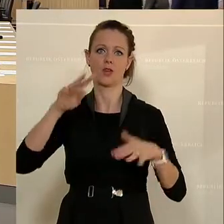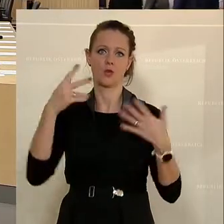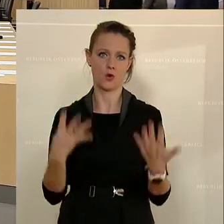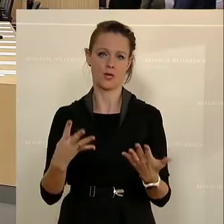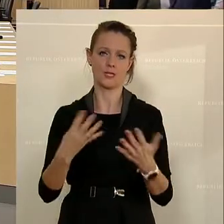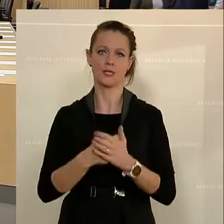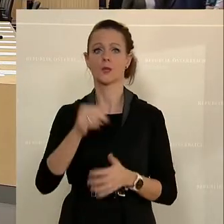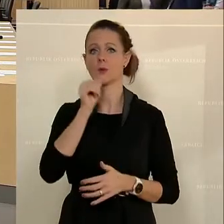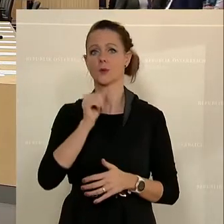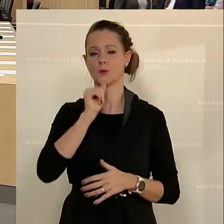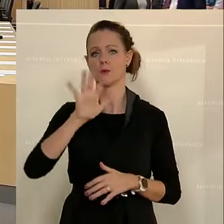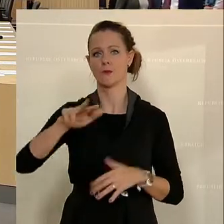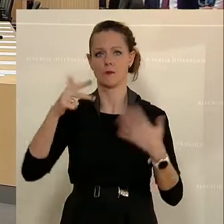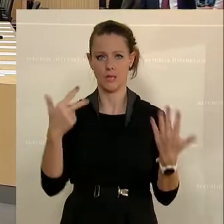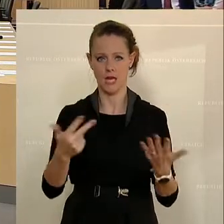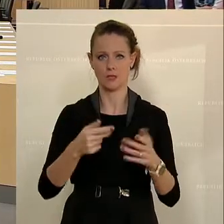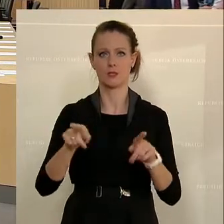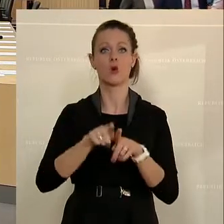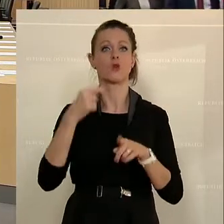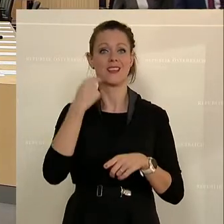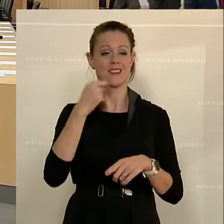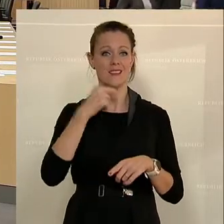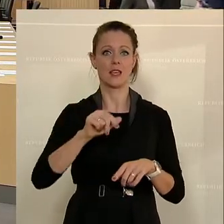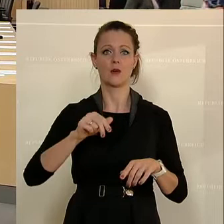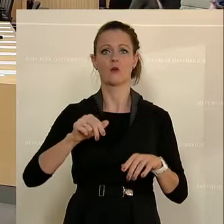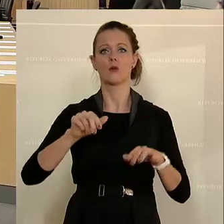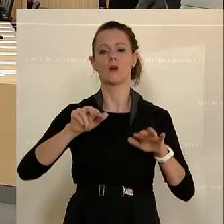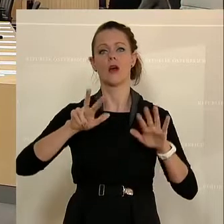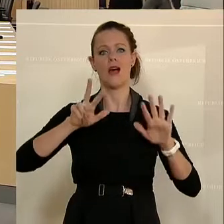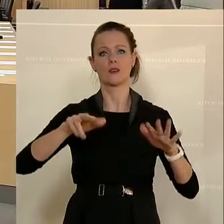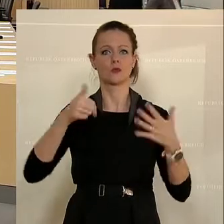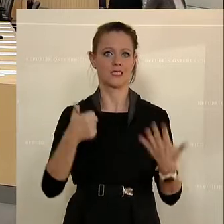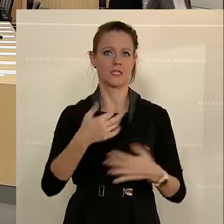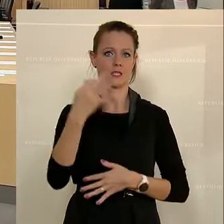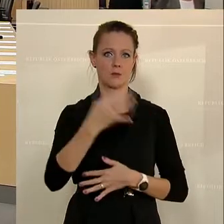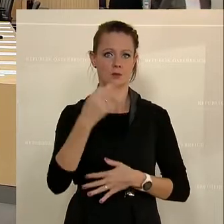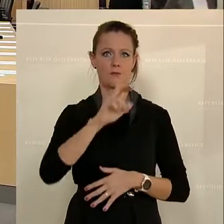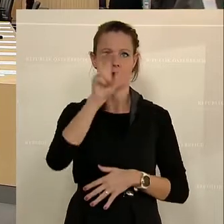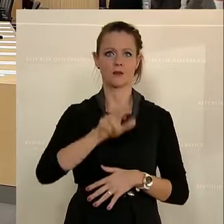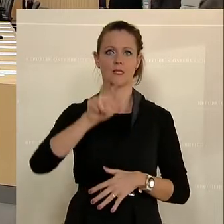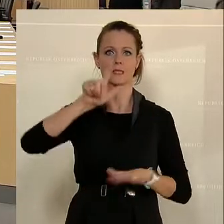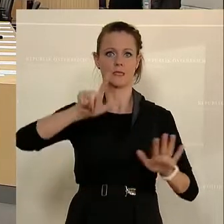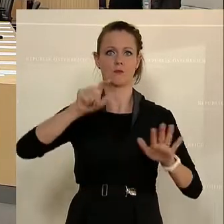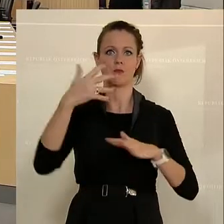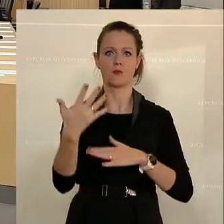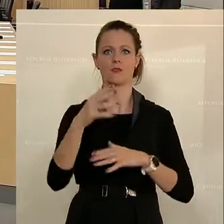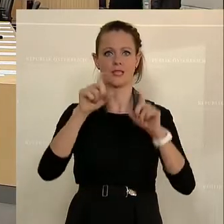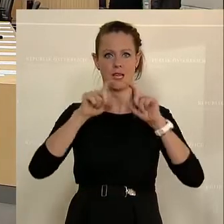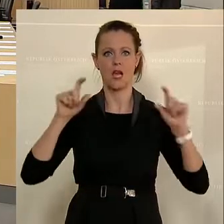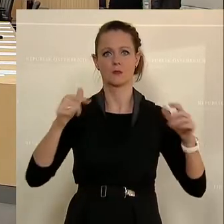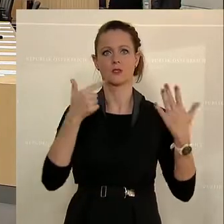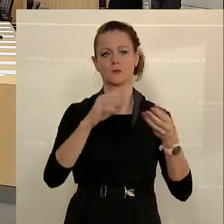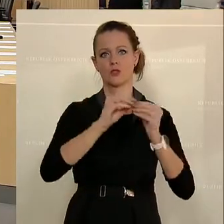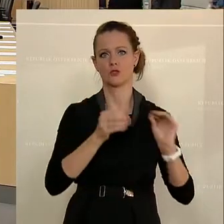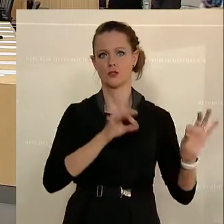die Debattenzeiten, die Verteilung der Debattenzeiten erläutert, kurz die Debatten, die Sie jetzt am